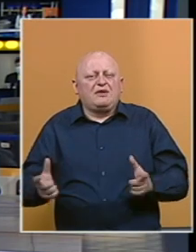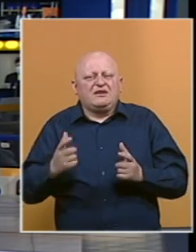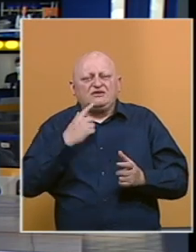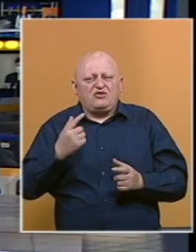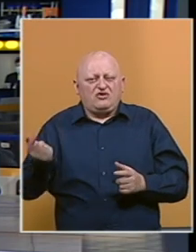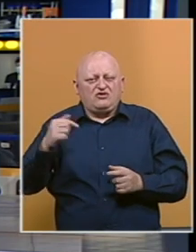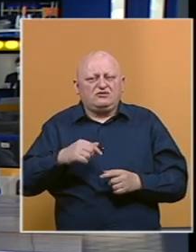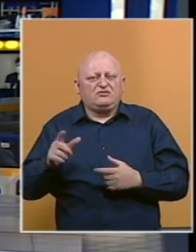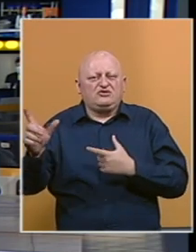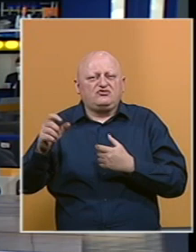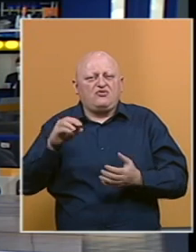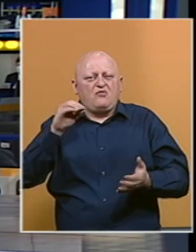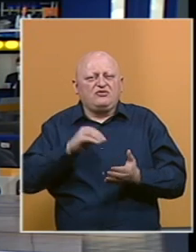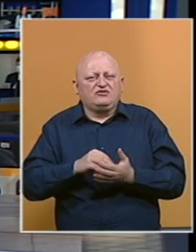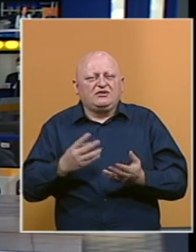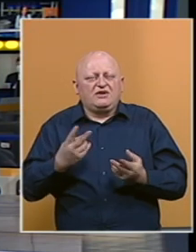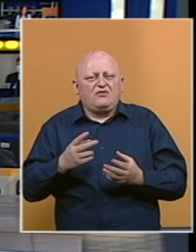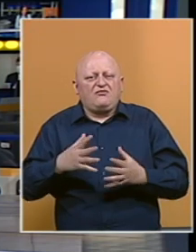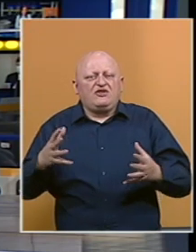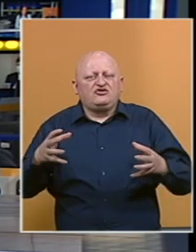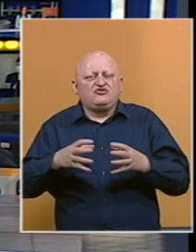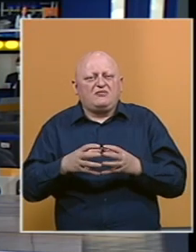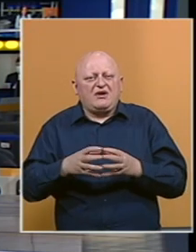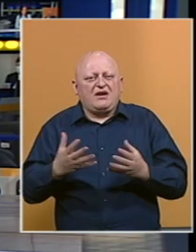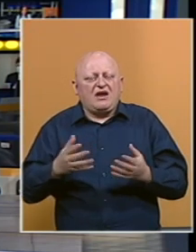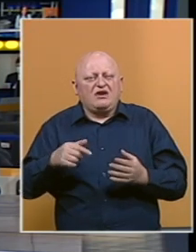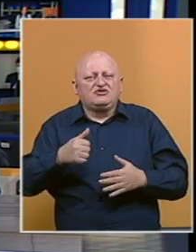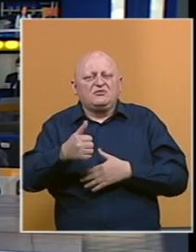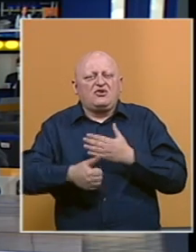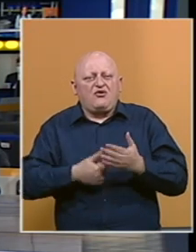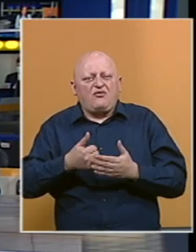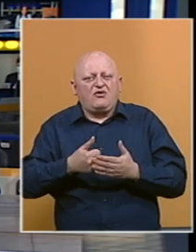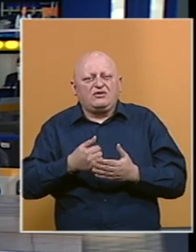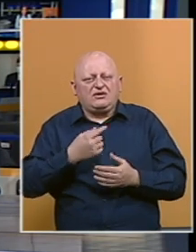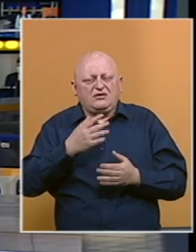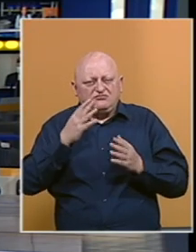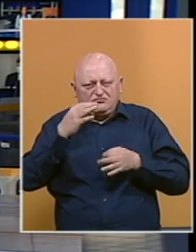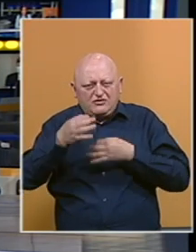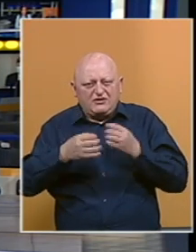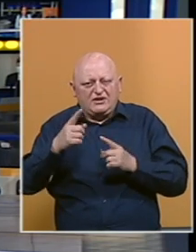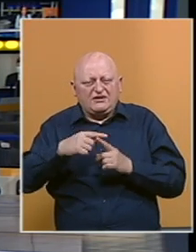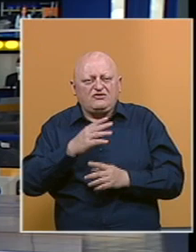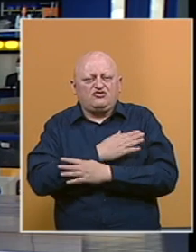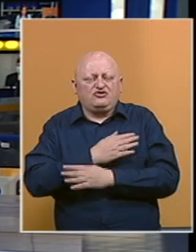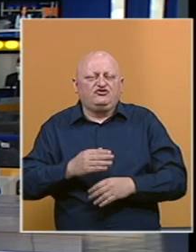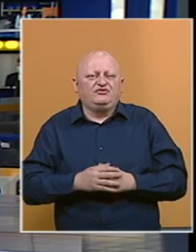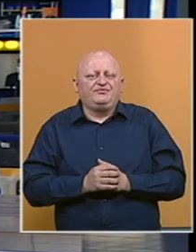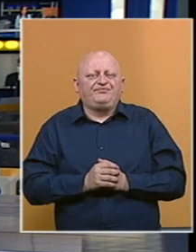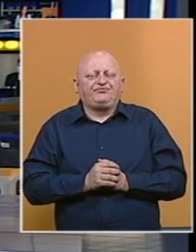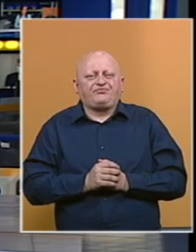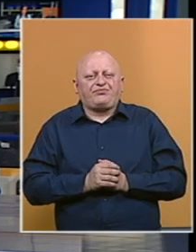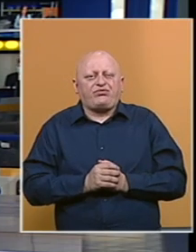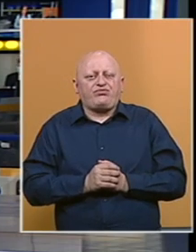koji nam slijede tradicionalno su obilježovani u većim grupama. Kako će to biti ove godine provjeravao je Teo Zorić.